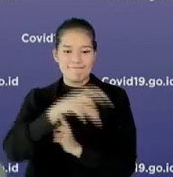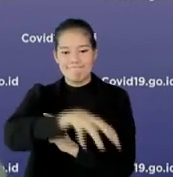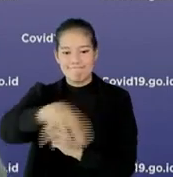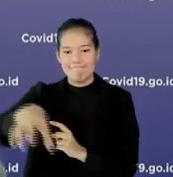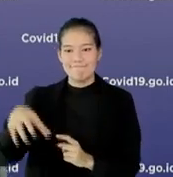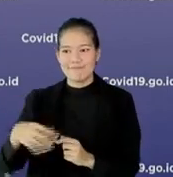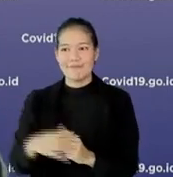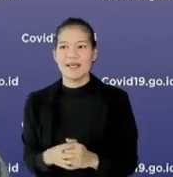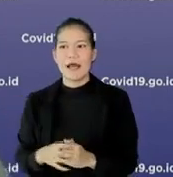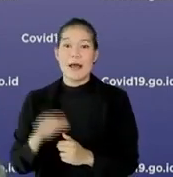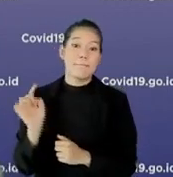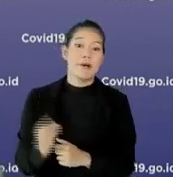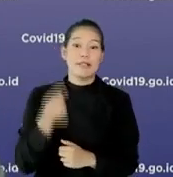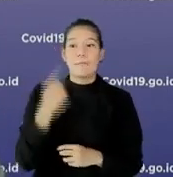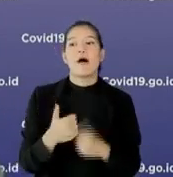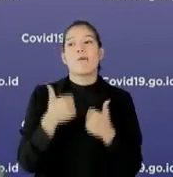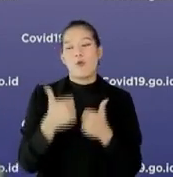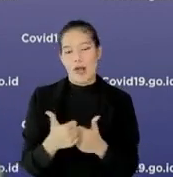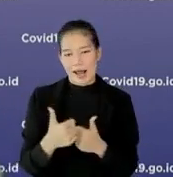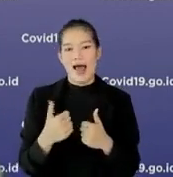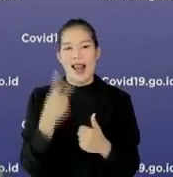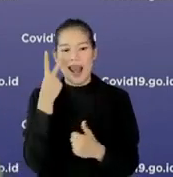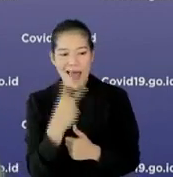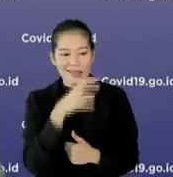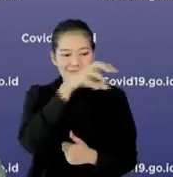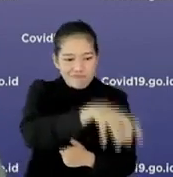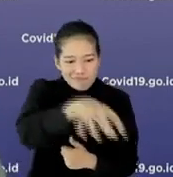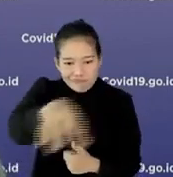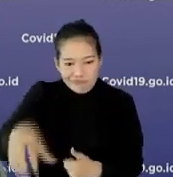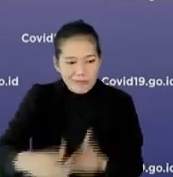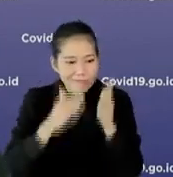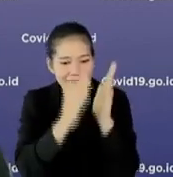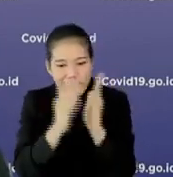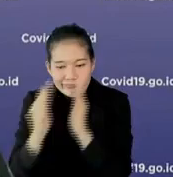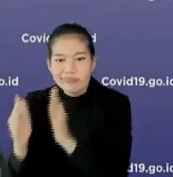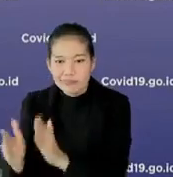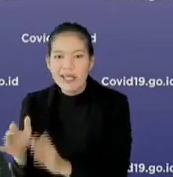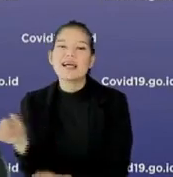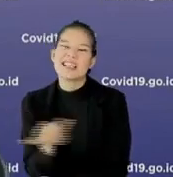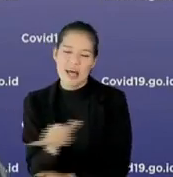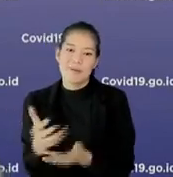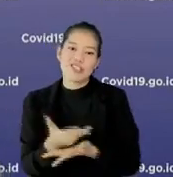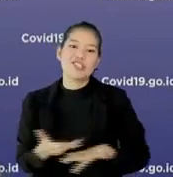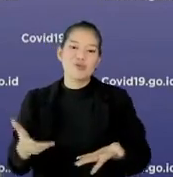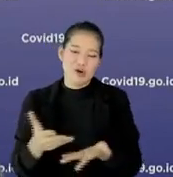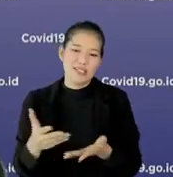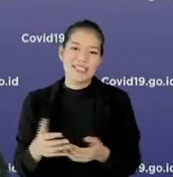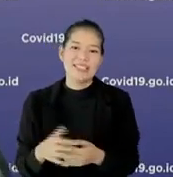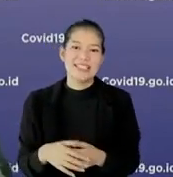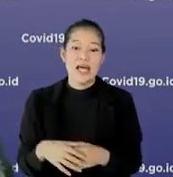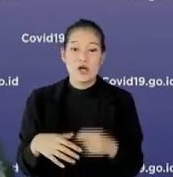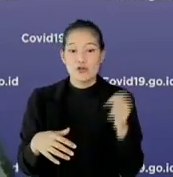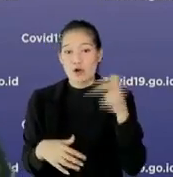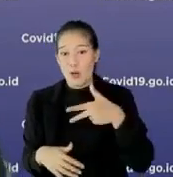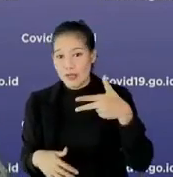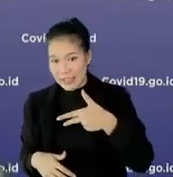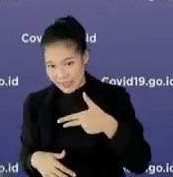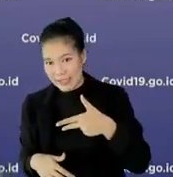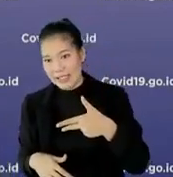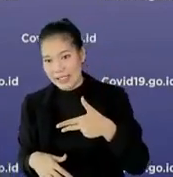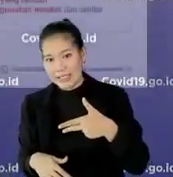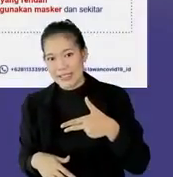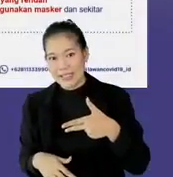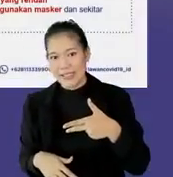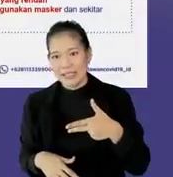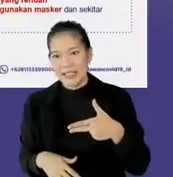Jadi pertama kita bolehlah masuk ke pulau per pulau, kondisinya masih kurang lebih mirip dokter Ula, kalau masih kita ingat, Pulau Sulawesi, ini